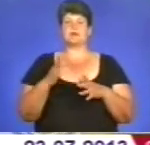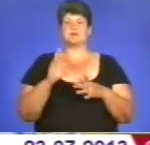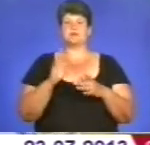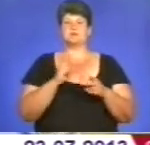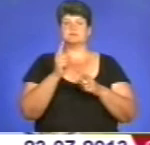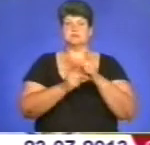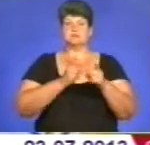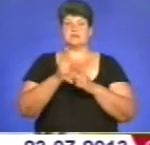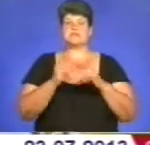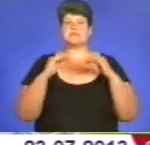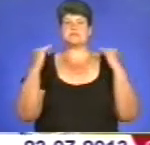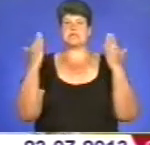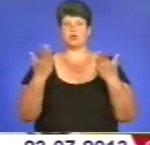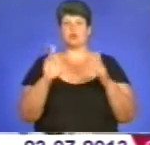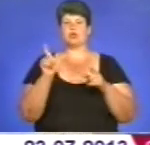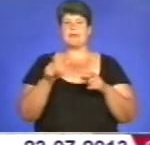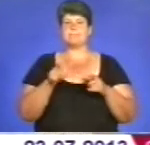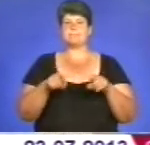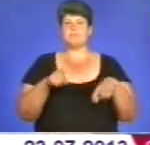буде бігова доріжка,